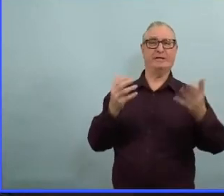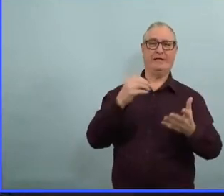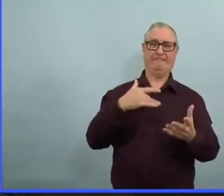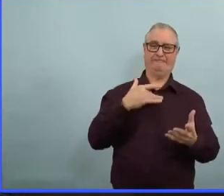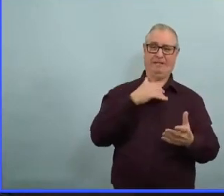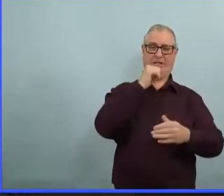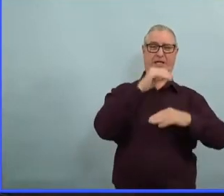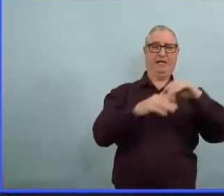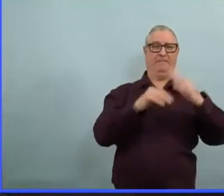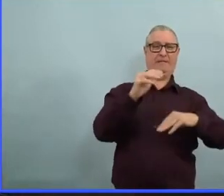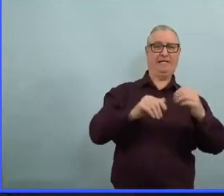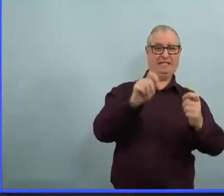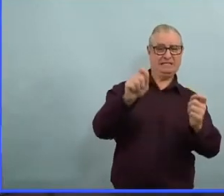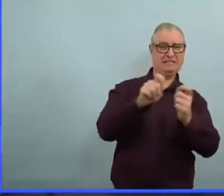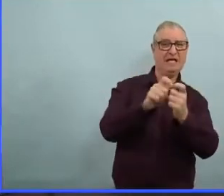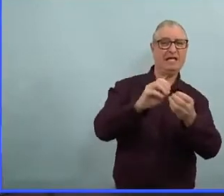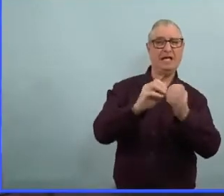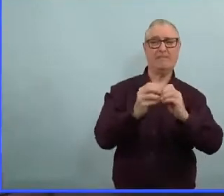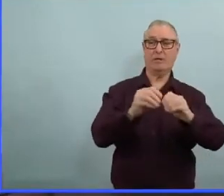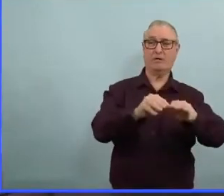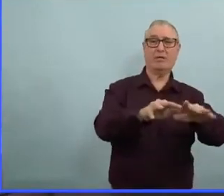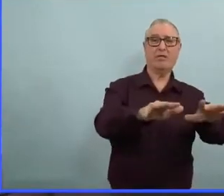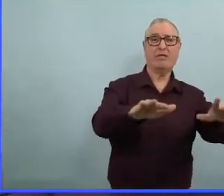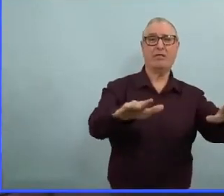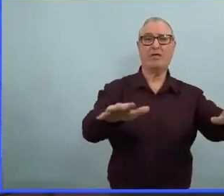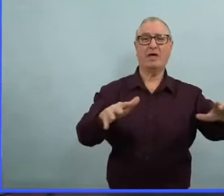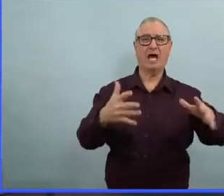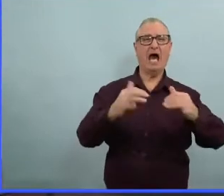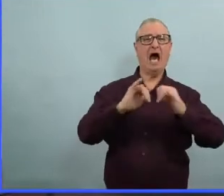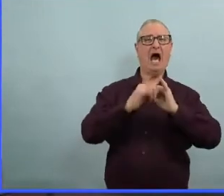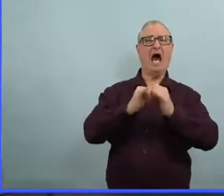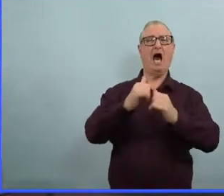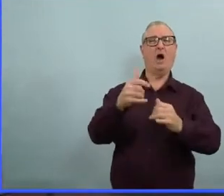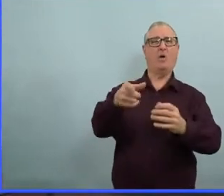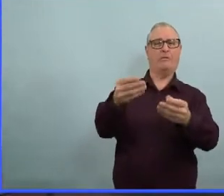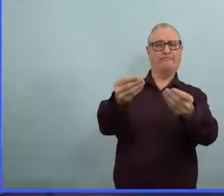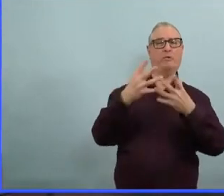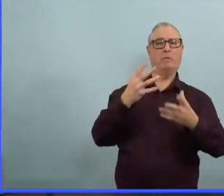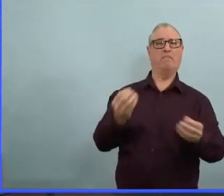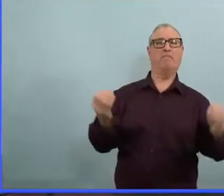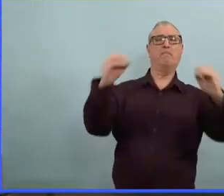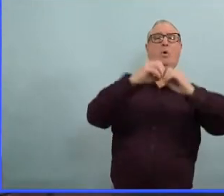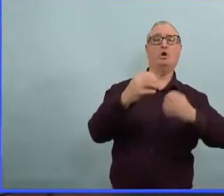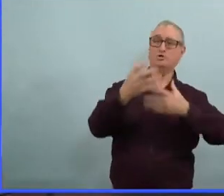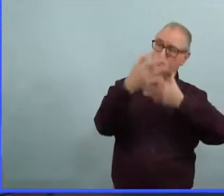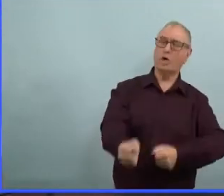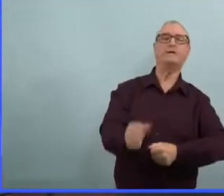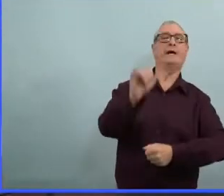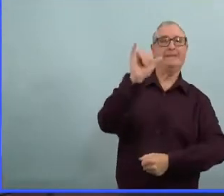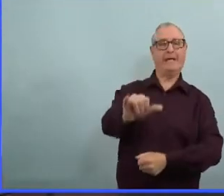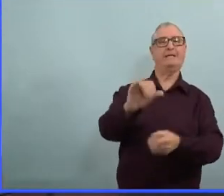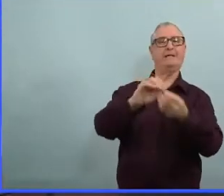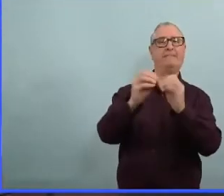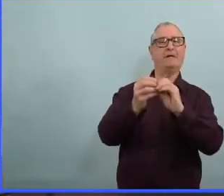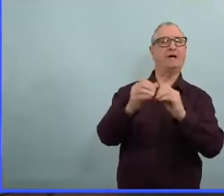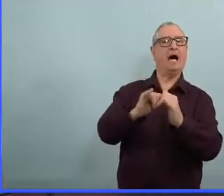'aise avec l'idée qu'on va assouplir les restrictions alors que le virus est encore là ? Alors, effectivement, c'est certain, il y a beaucoup de virus.